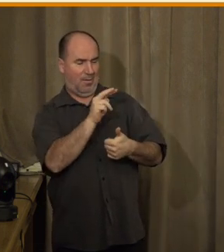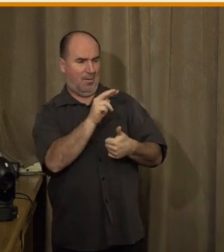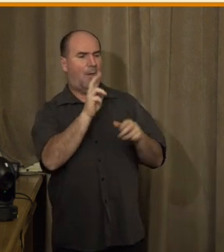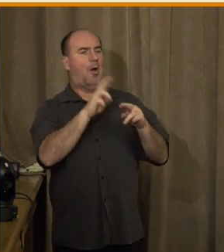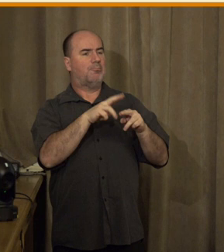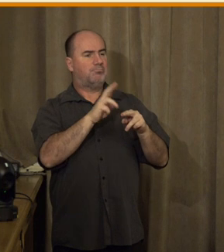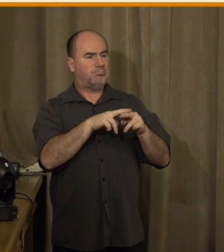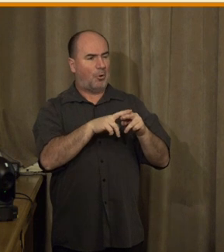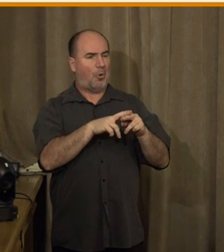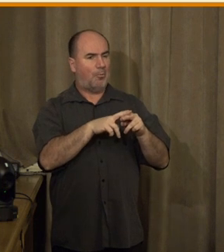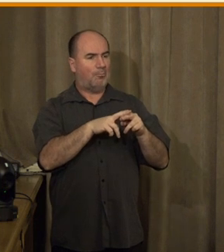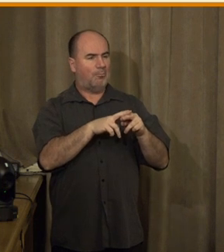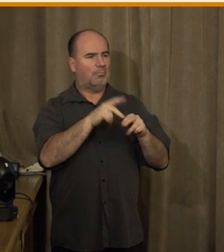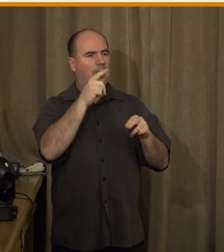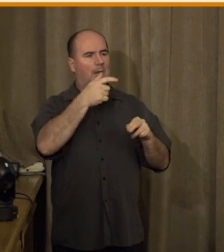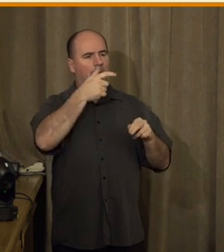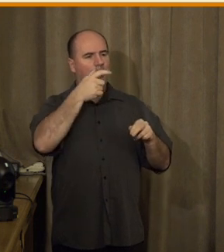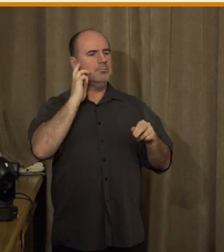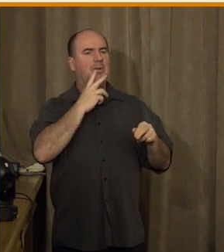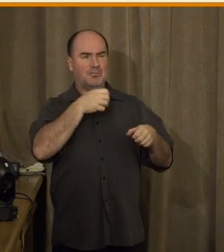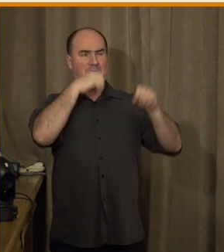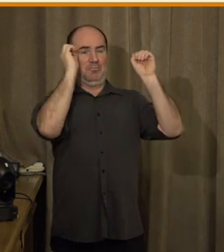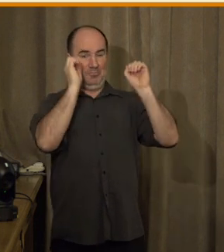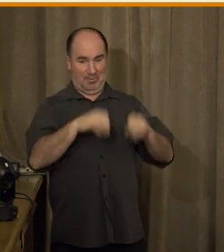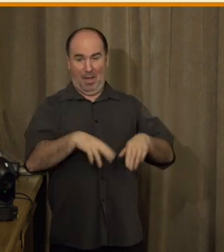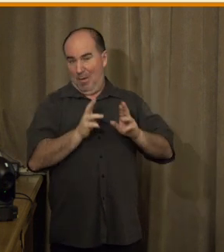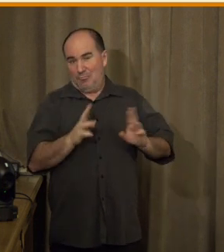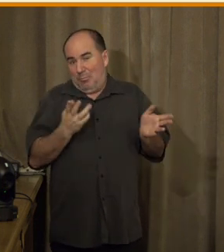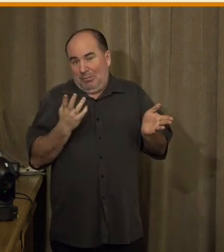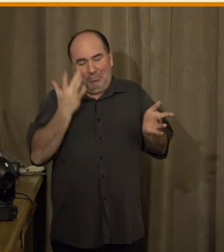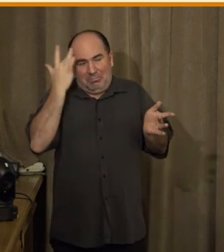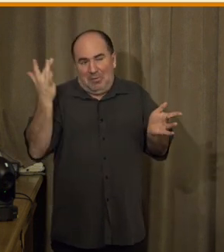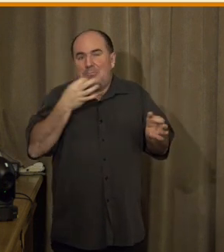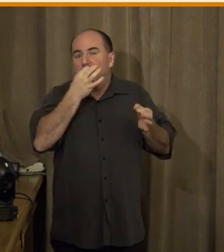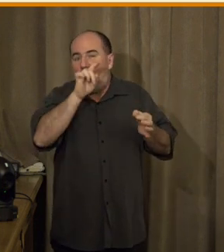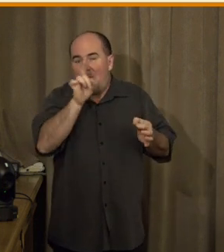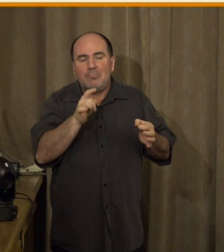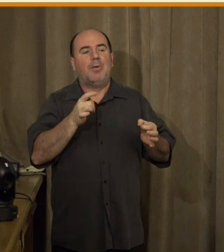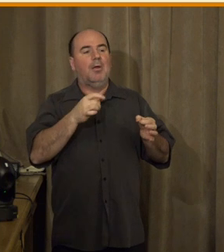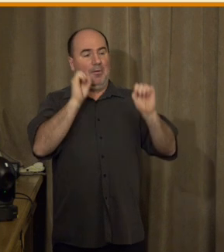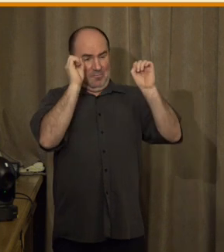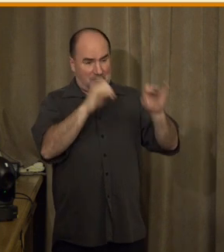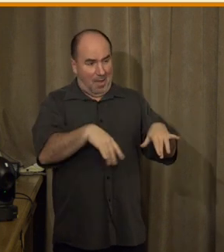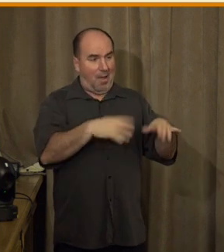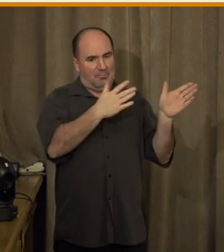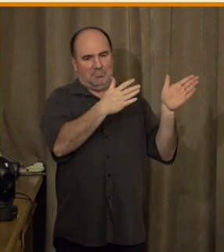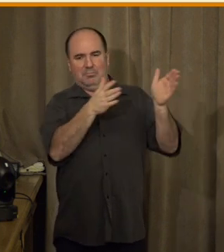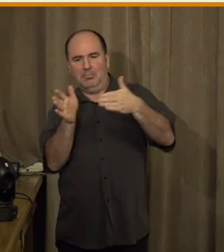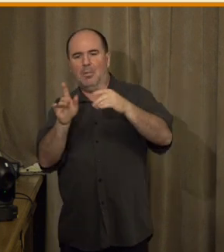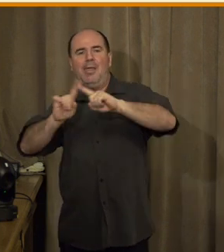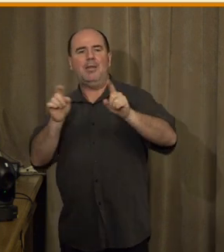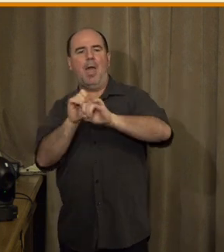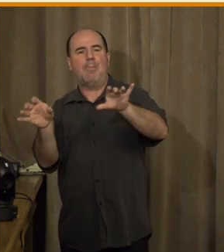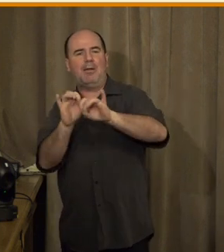třeba k nějakým médiím, která komunikují více přístupně ve smyslu, používají jednodušší jazyk, protože tomu prostě líp